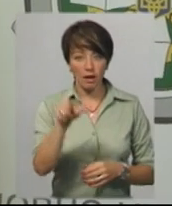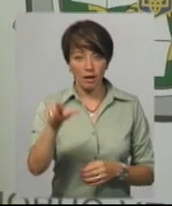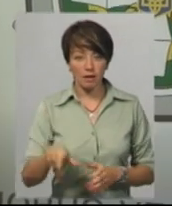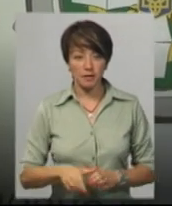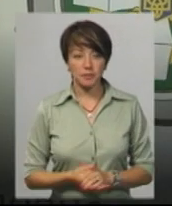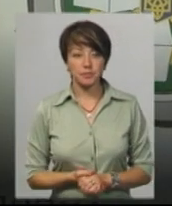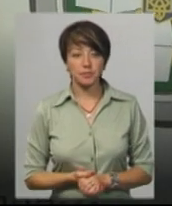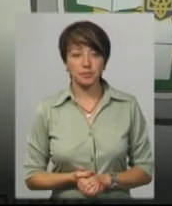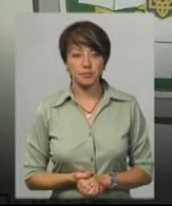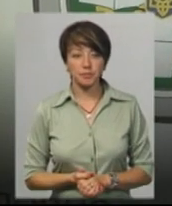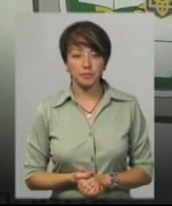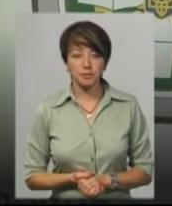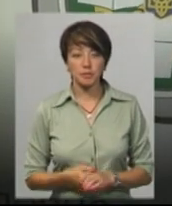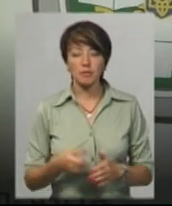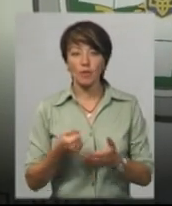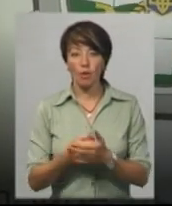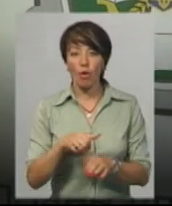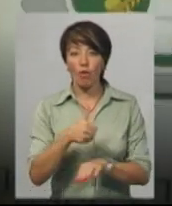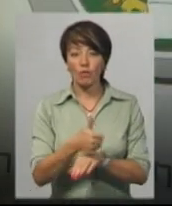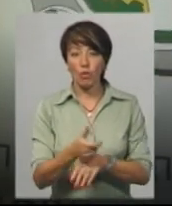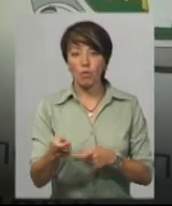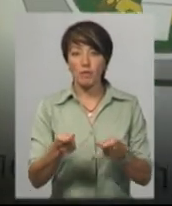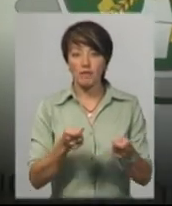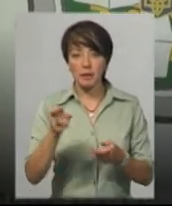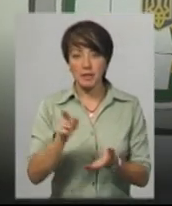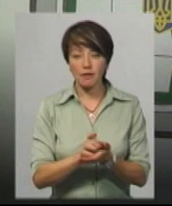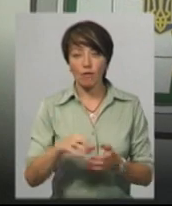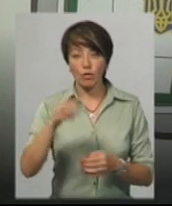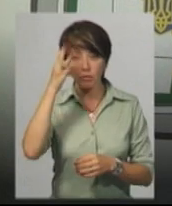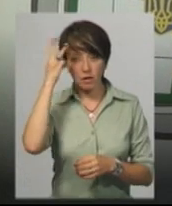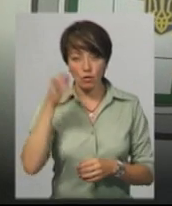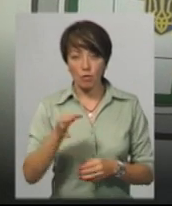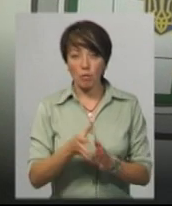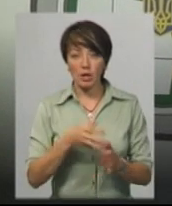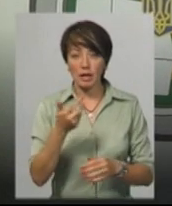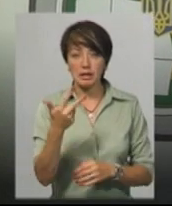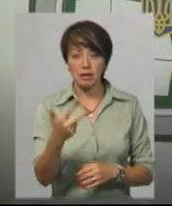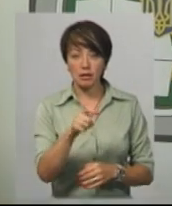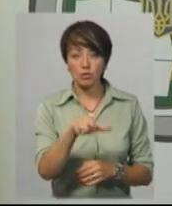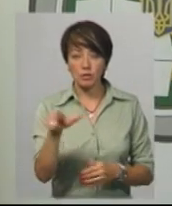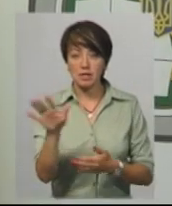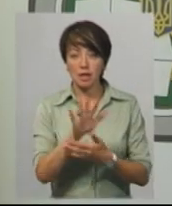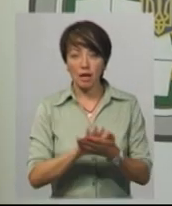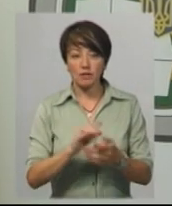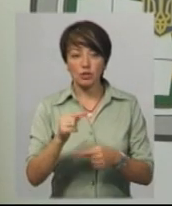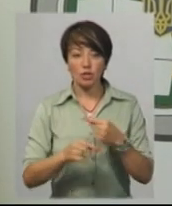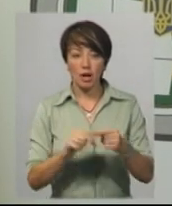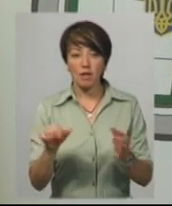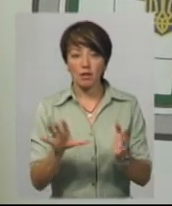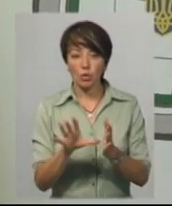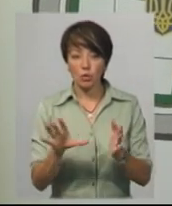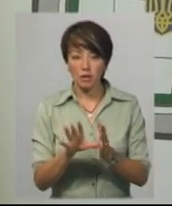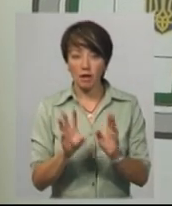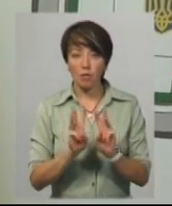До головного управління пенсійного фонду у Хмельницькій області вже подали три пенсіонера заяви через електронний